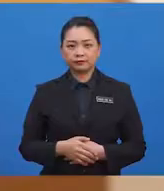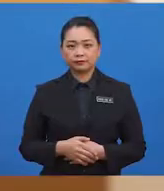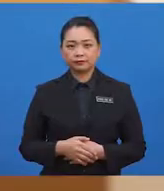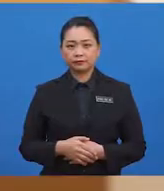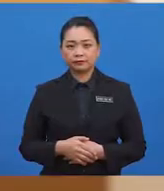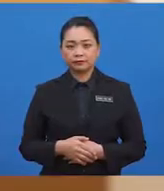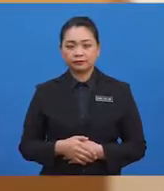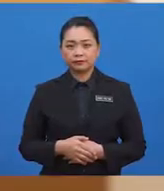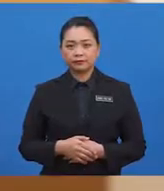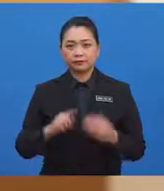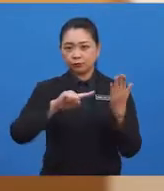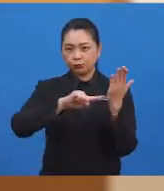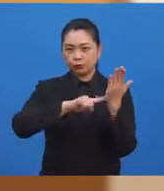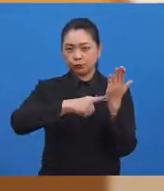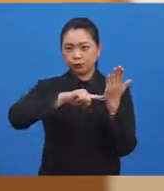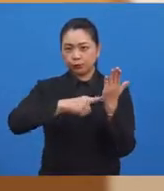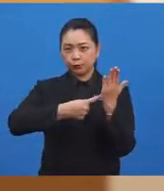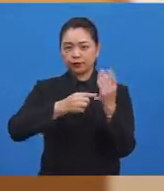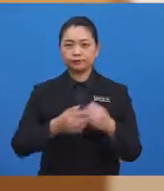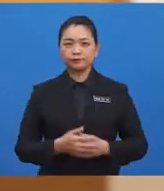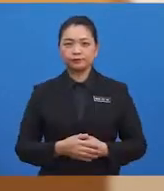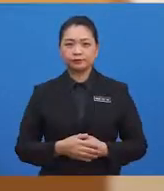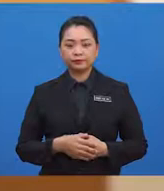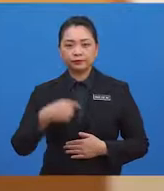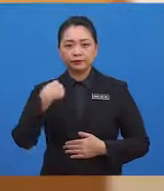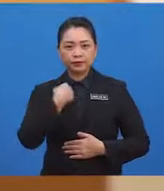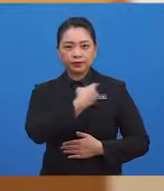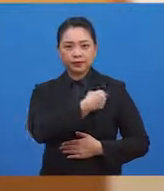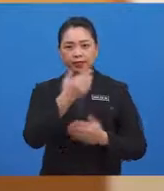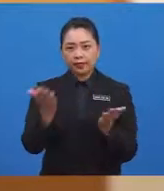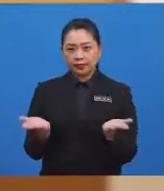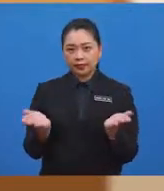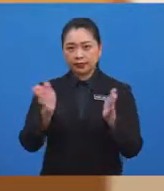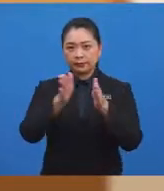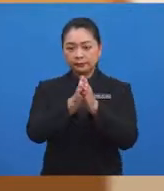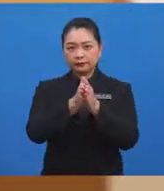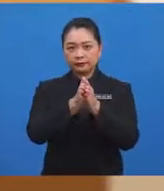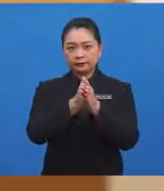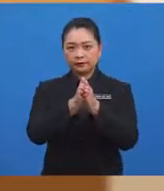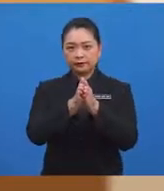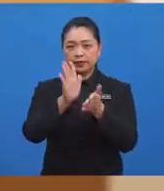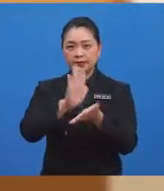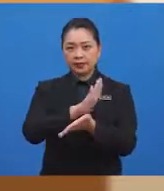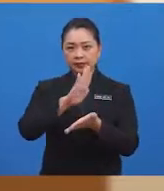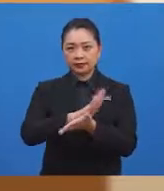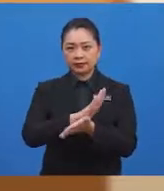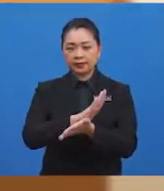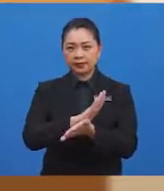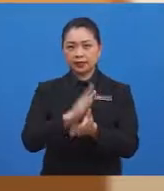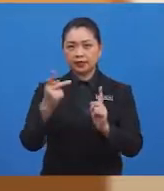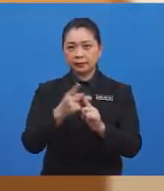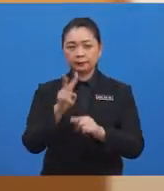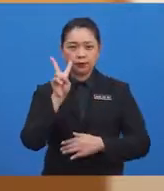Mula-mula, kita lipatkan kertas ini kepada dua